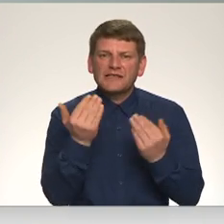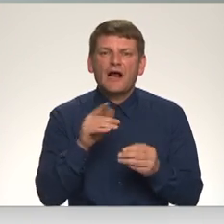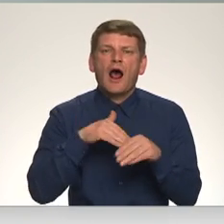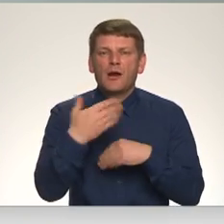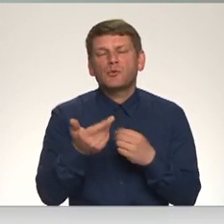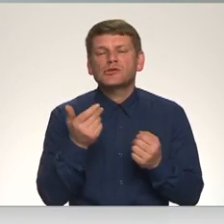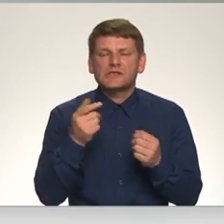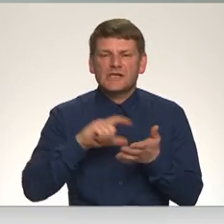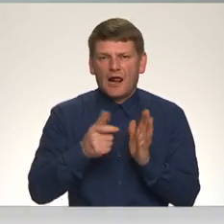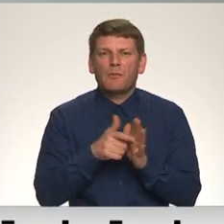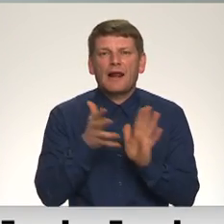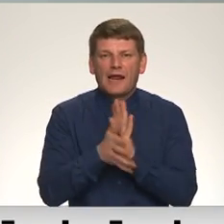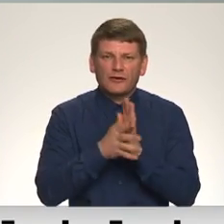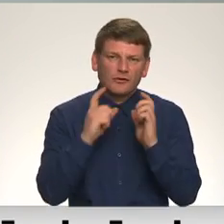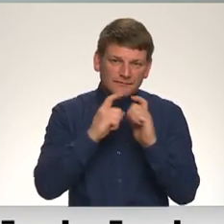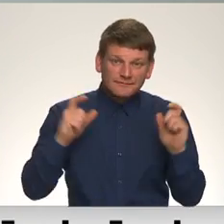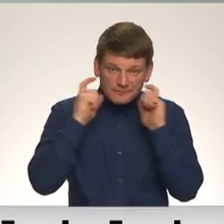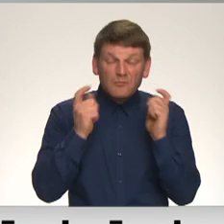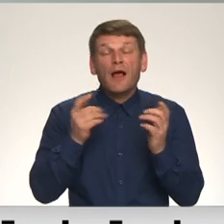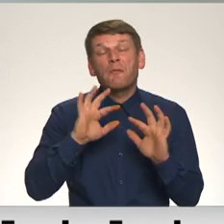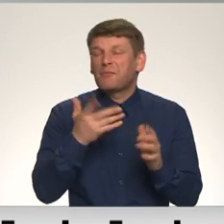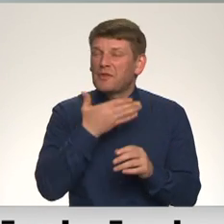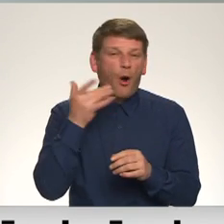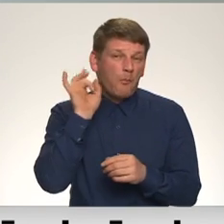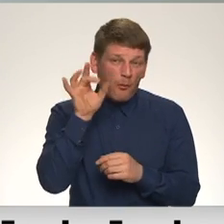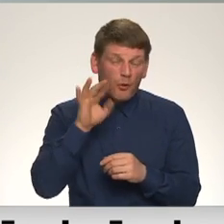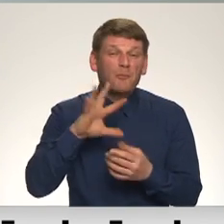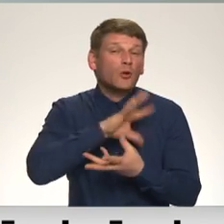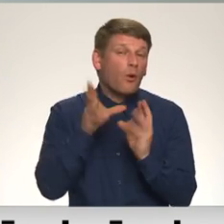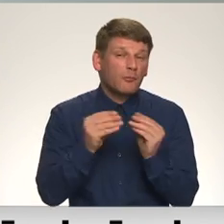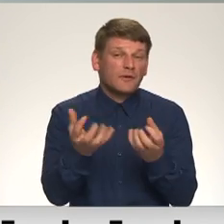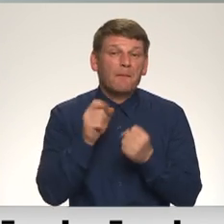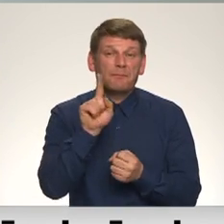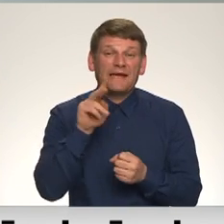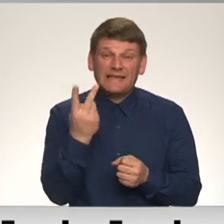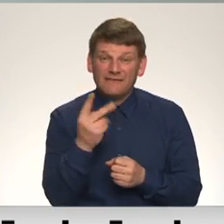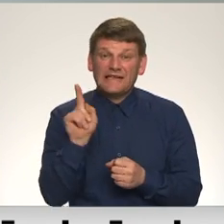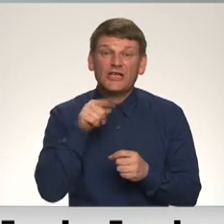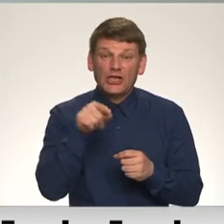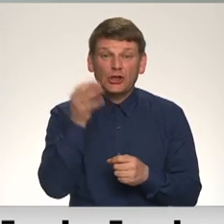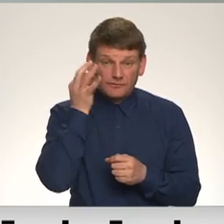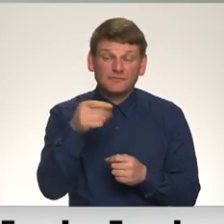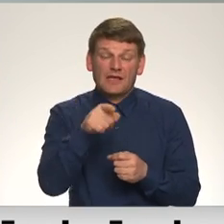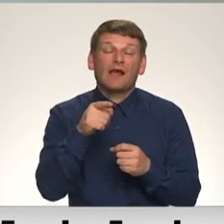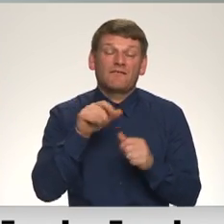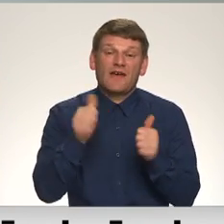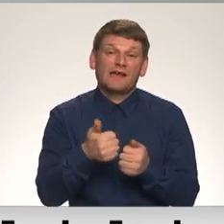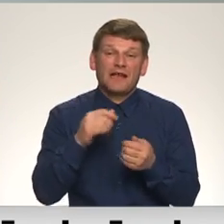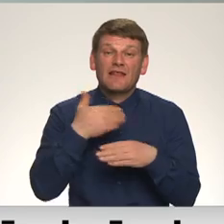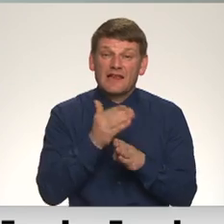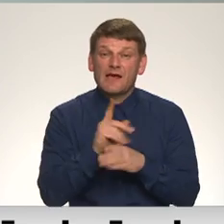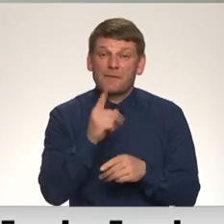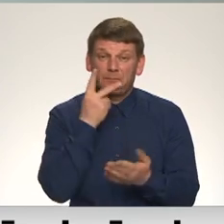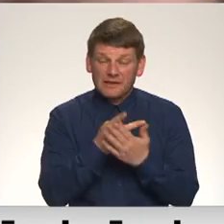tāpām lietot respiratoru, nešķiet īpaši populāri, bet vispār kopnoņemot pēc divi ir tieši šādi veidi daļiņām paredzēts un īstenībā